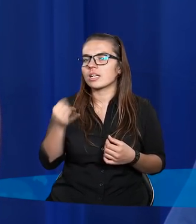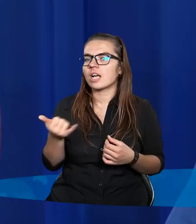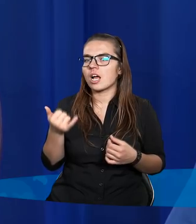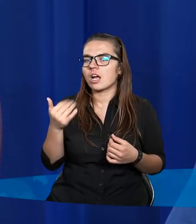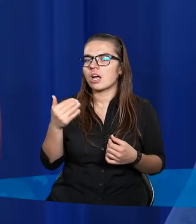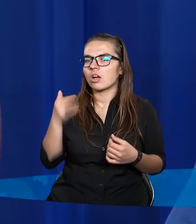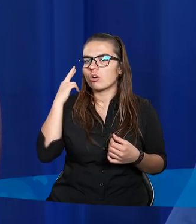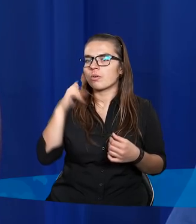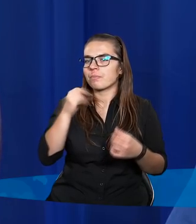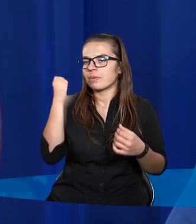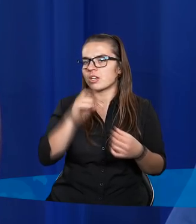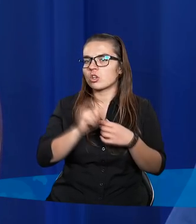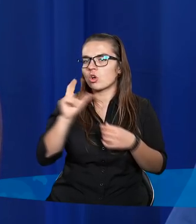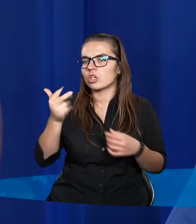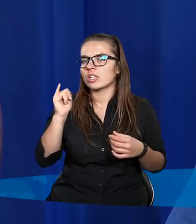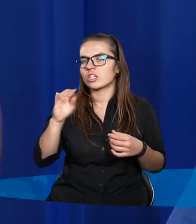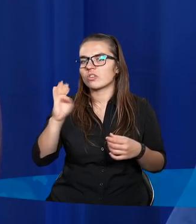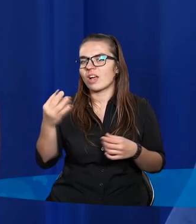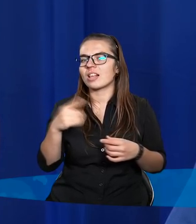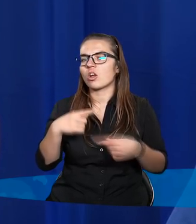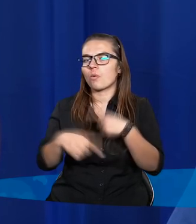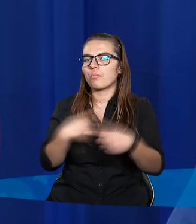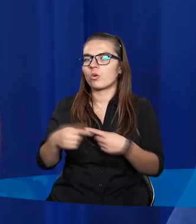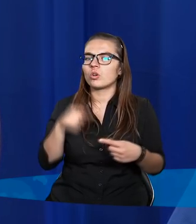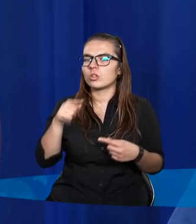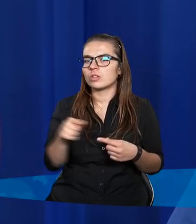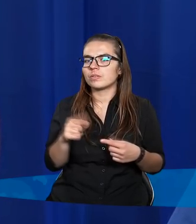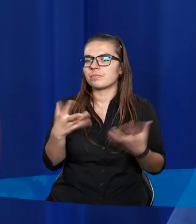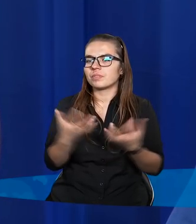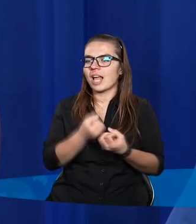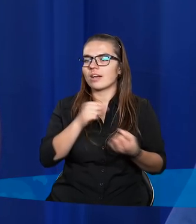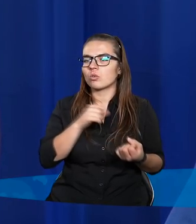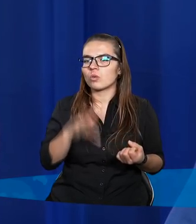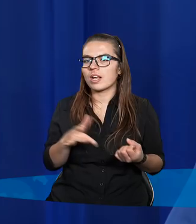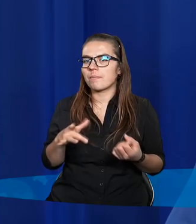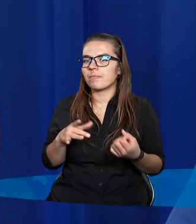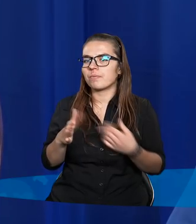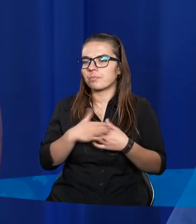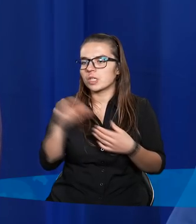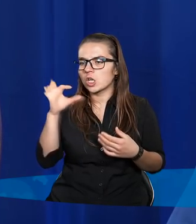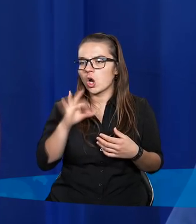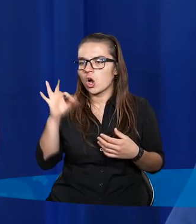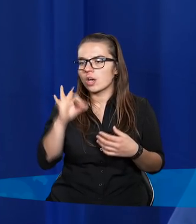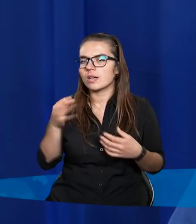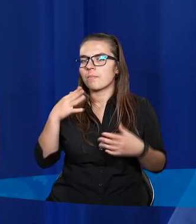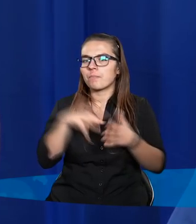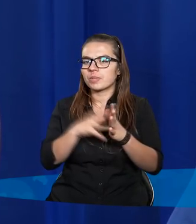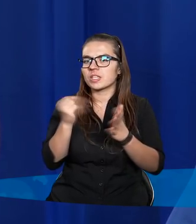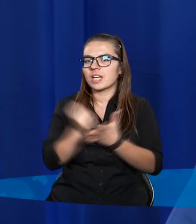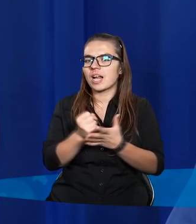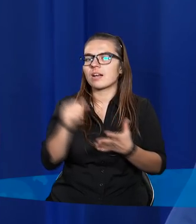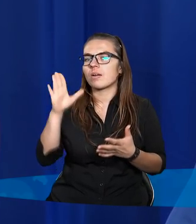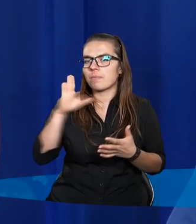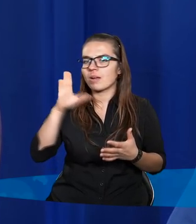jak rozumieć przekleństwo do trzeciego i czwartego pokolenia? To, co znajdujemy przy okazji przykazań,